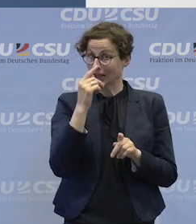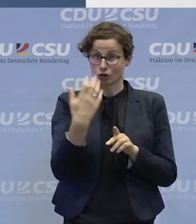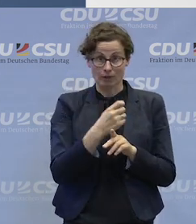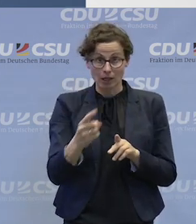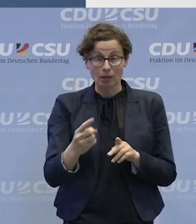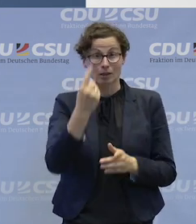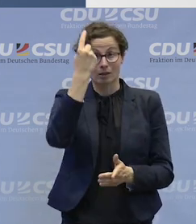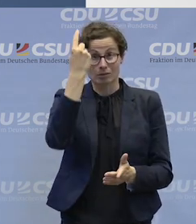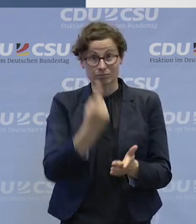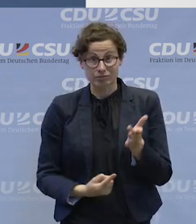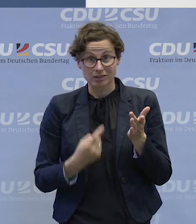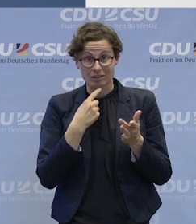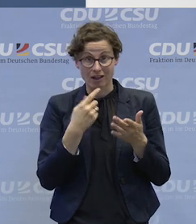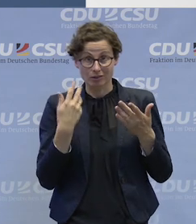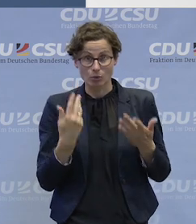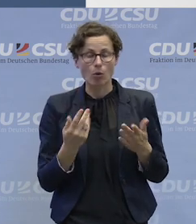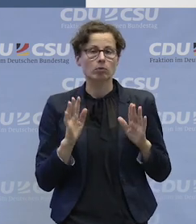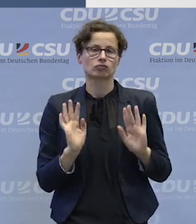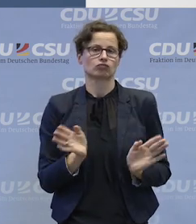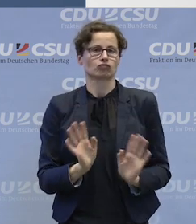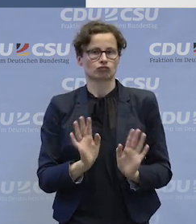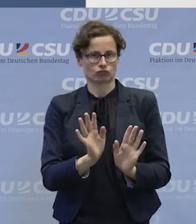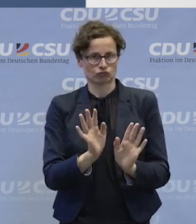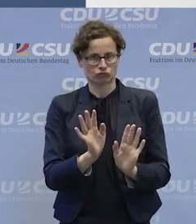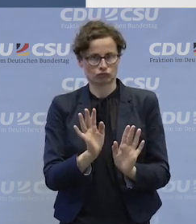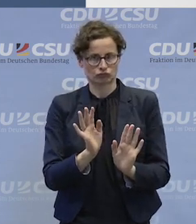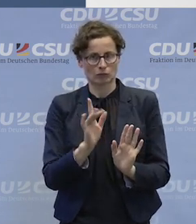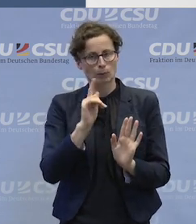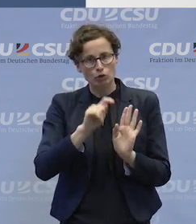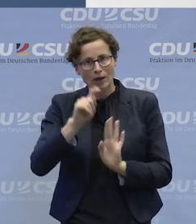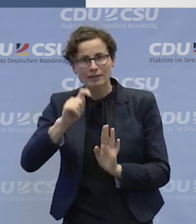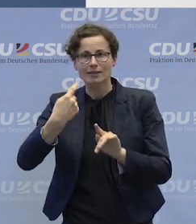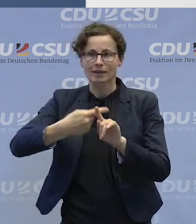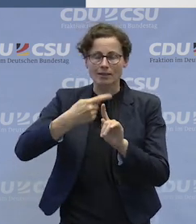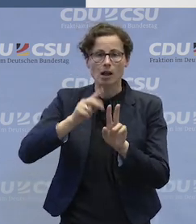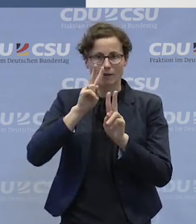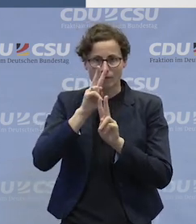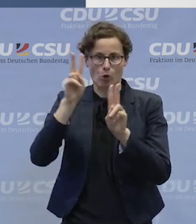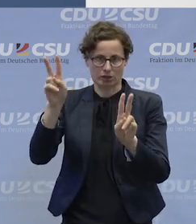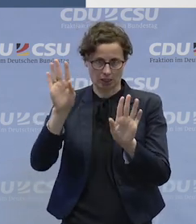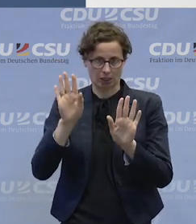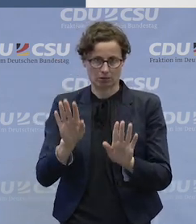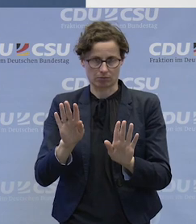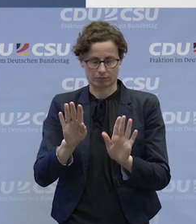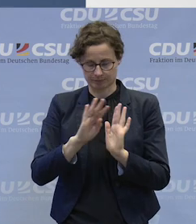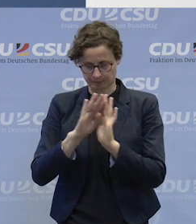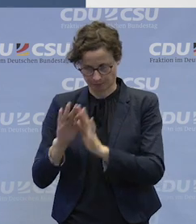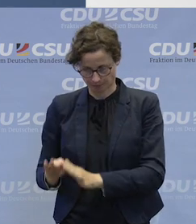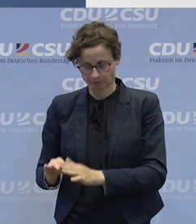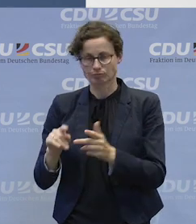wechseln, dann ist es ein Misserfolg, wenn es nur 8.000 werden. Wenn wir das Budget für Arbeit